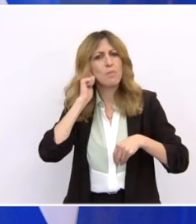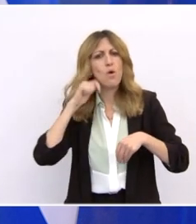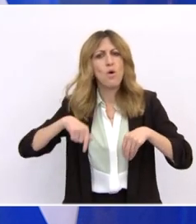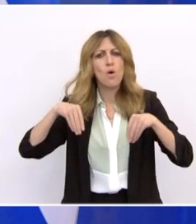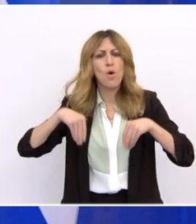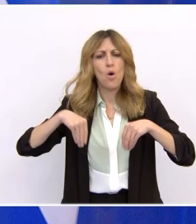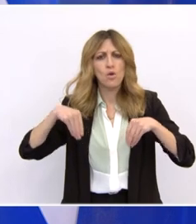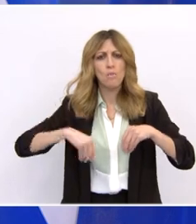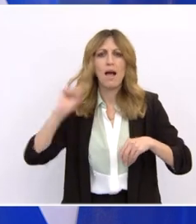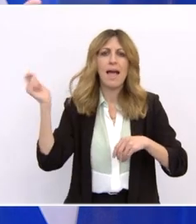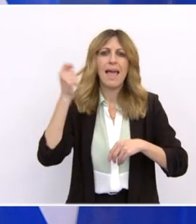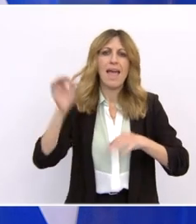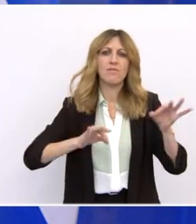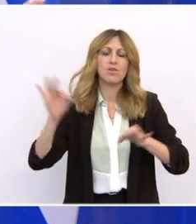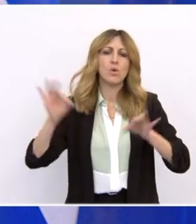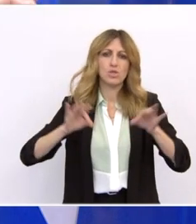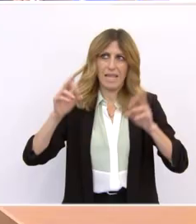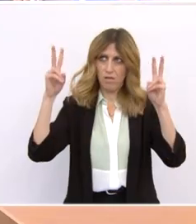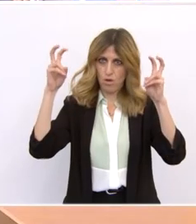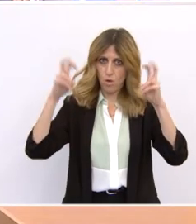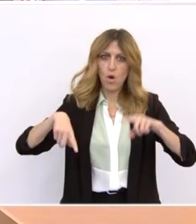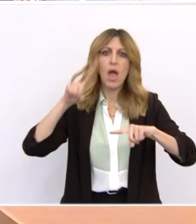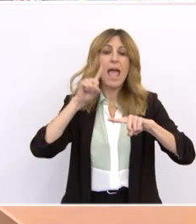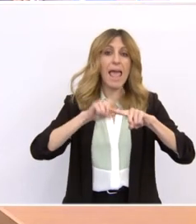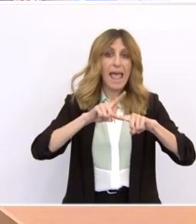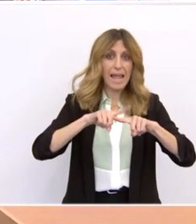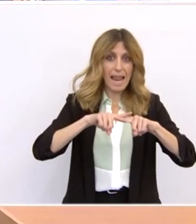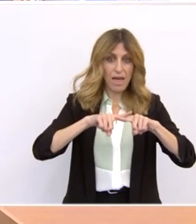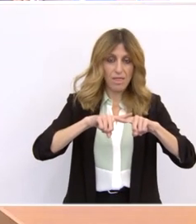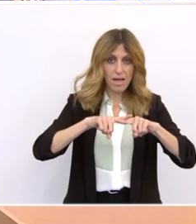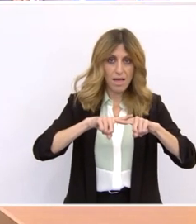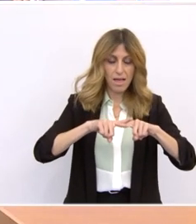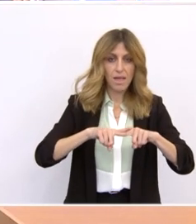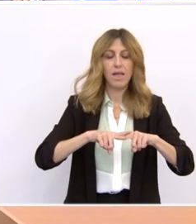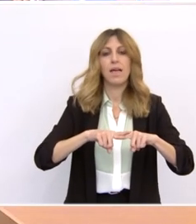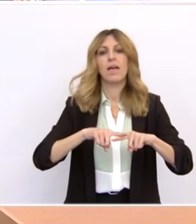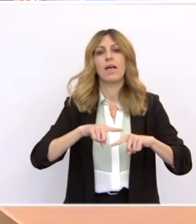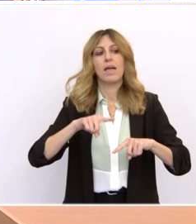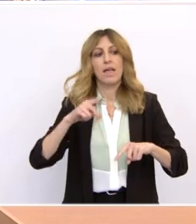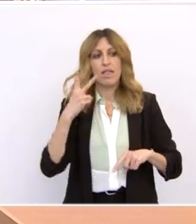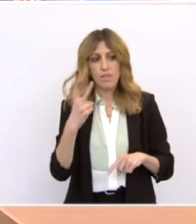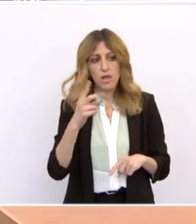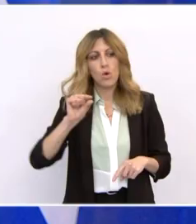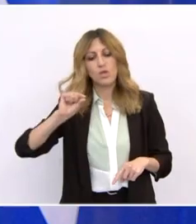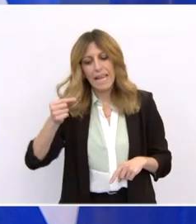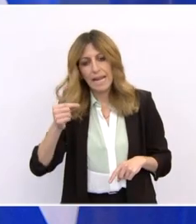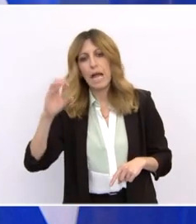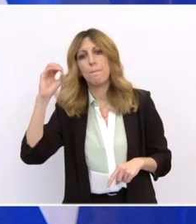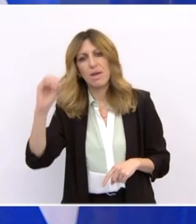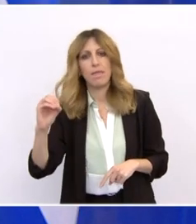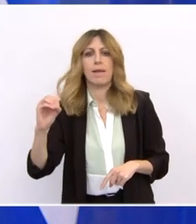έρχεται από το αύριο. Ελλάδα 2.0 είναι η νέα εκδοχή της χώρας